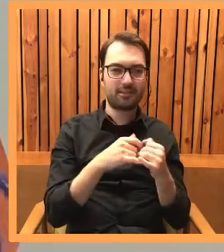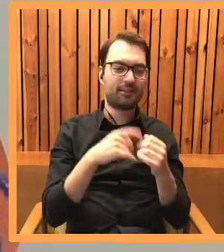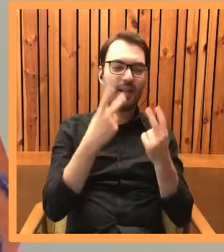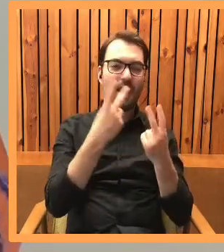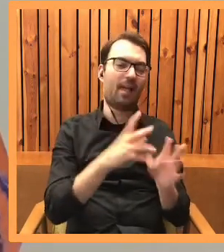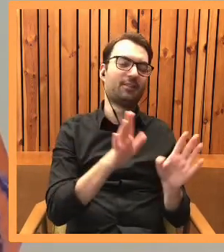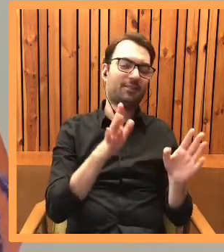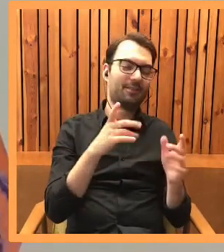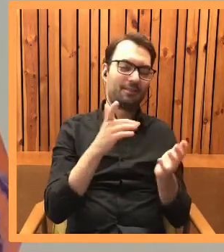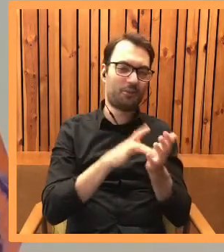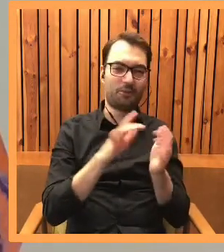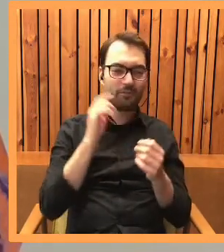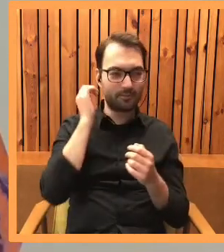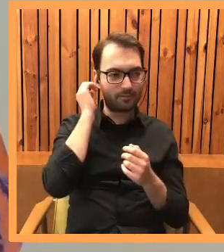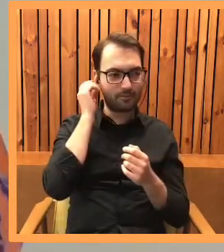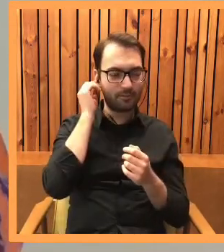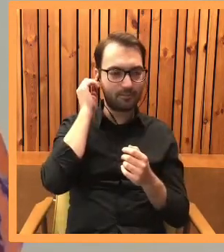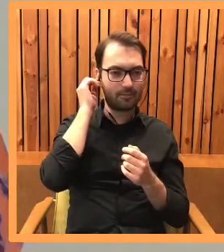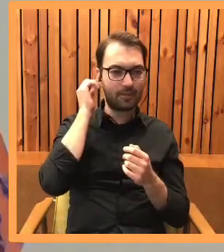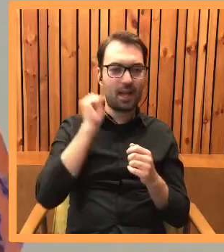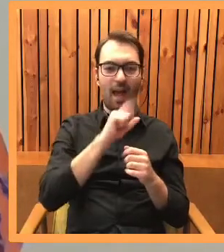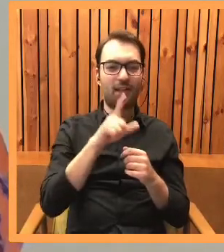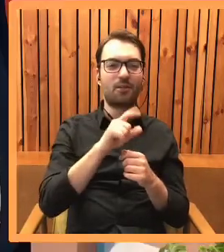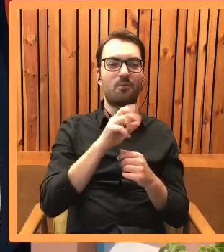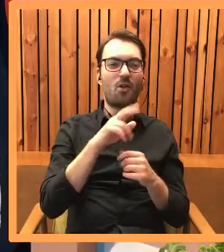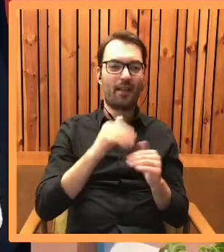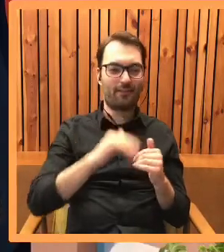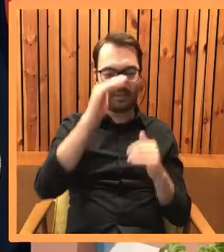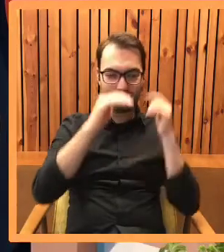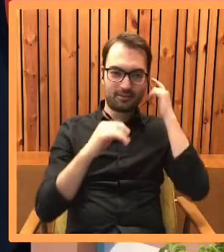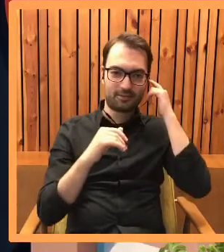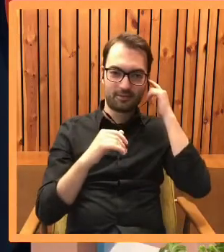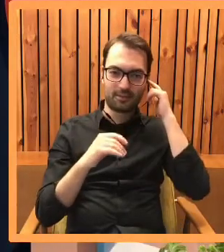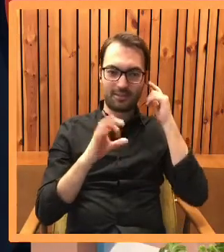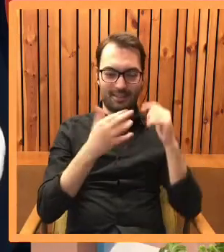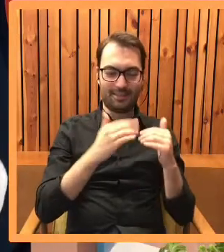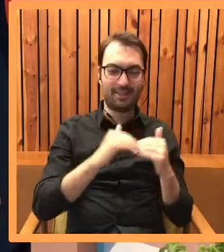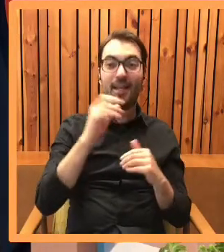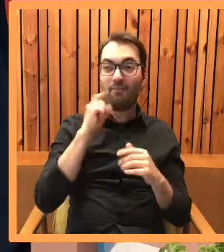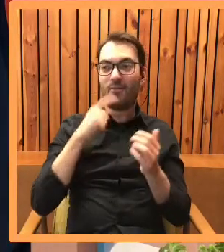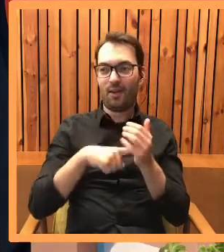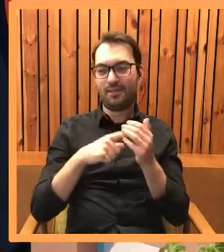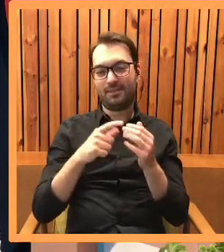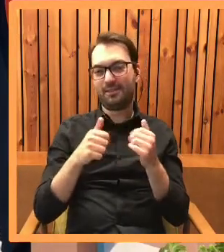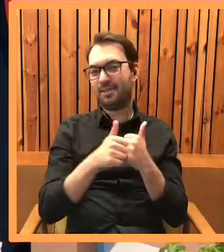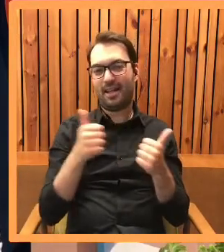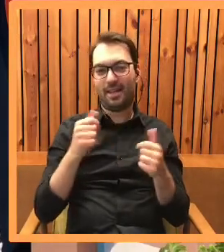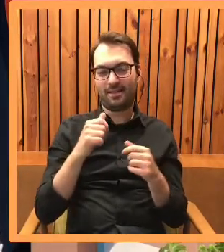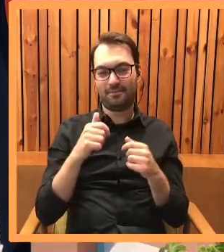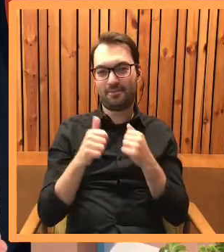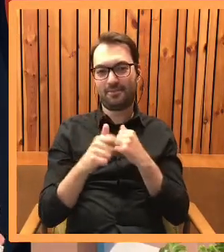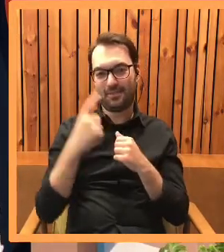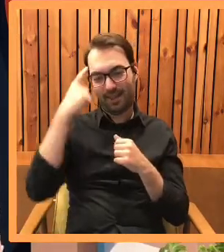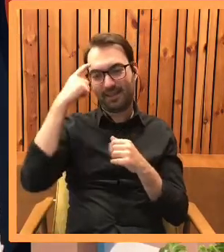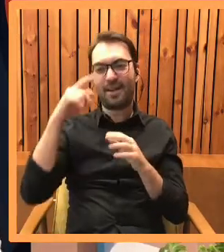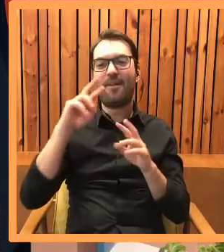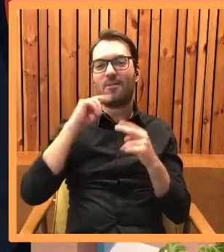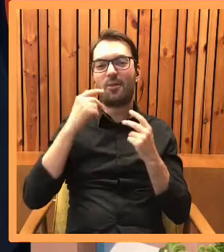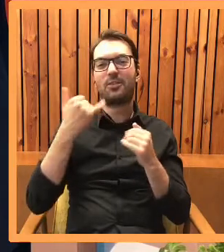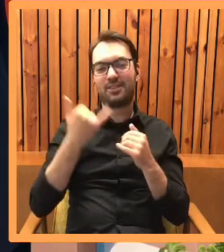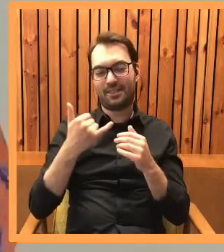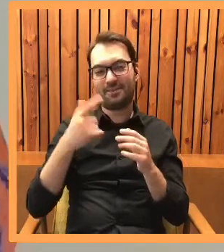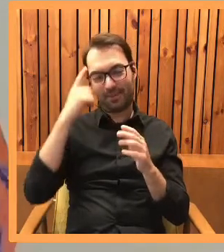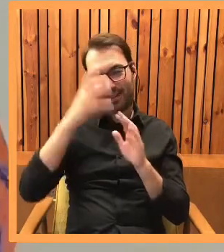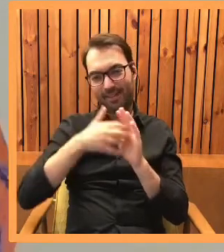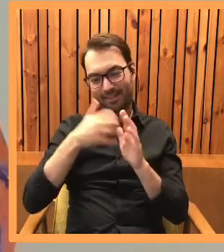czekają na lepsze czasy. Aż Piotruś będzie większy. A no tak, bo to jest zawsze dobry pretekst, kiedy można wrócić do rozrywek z dzieciństwa dzięki swoim